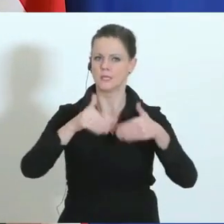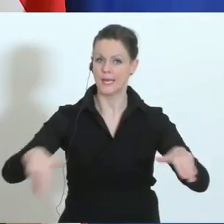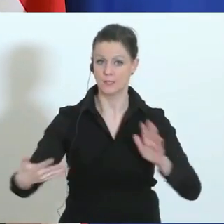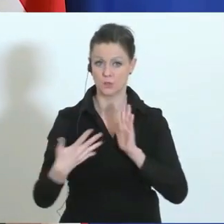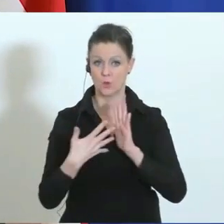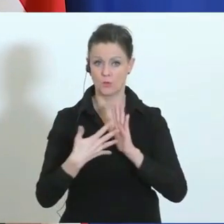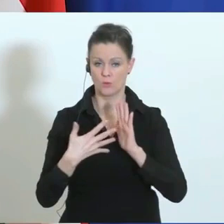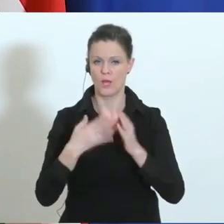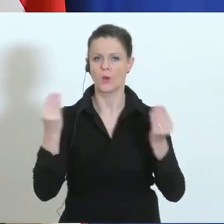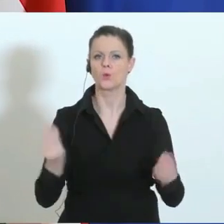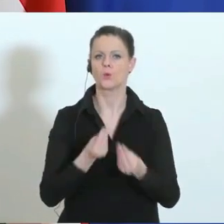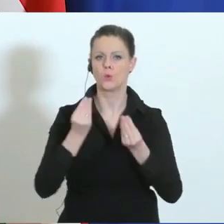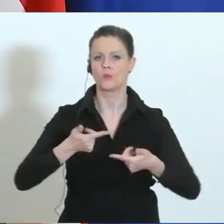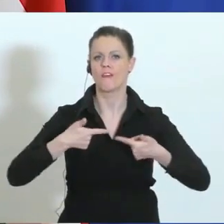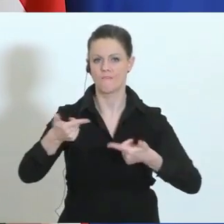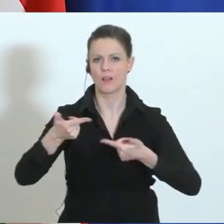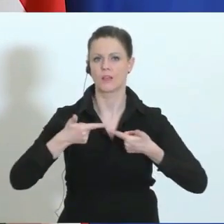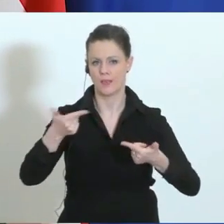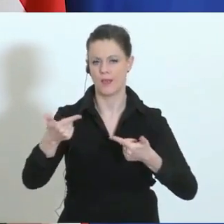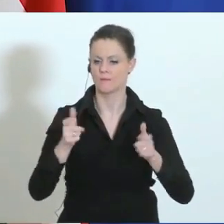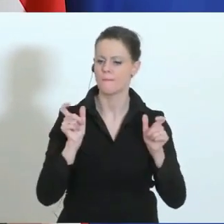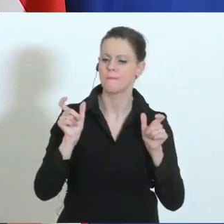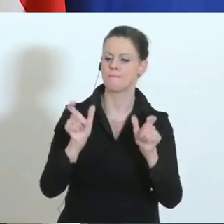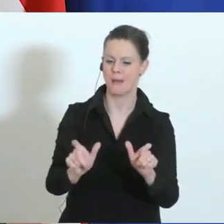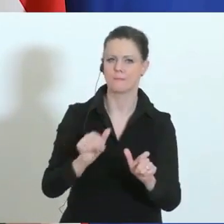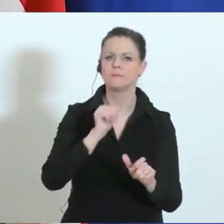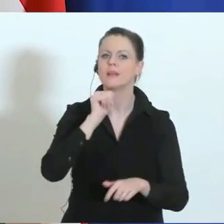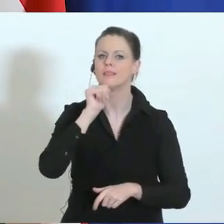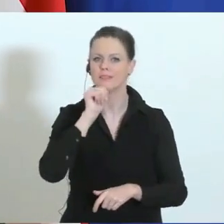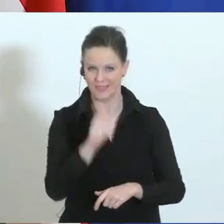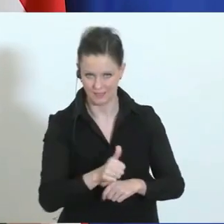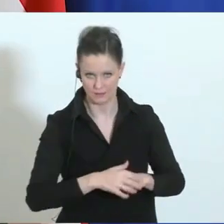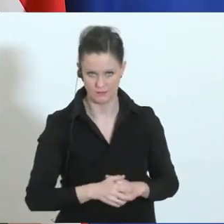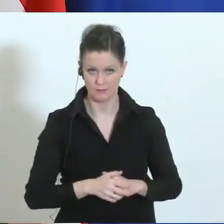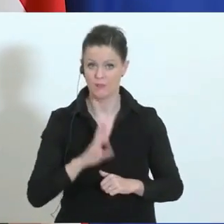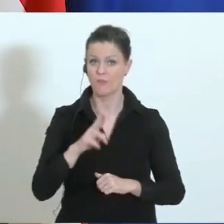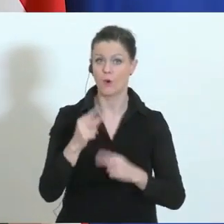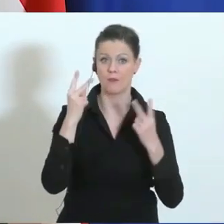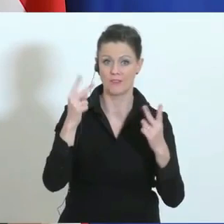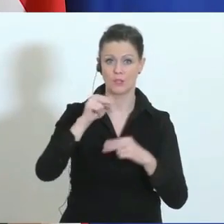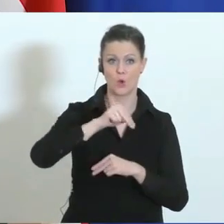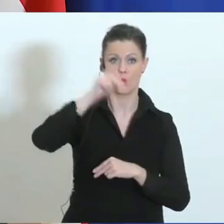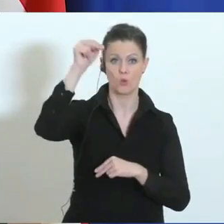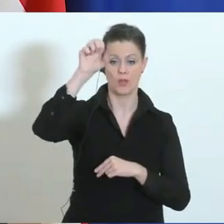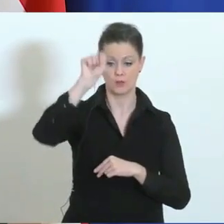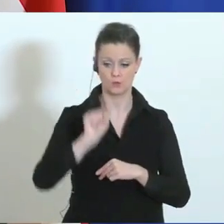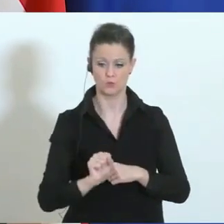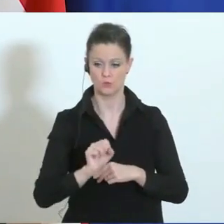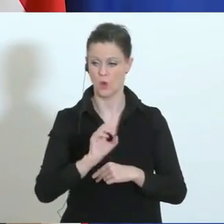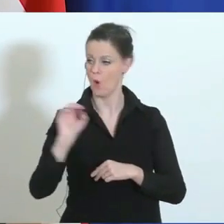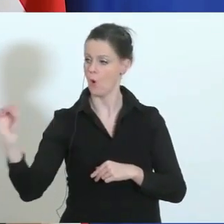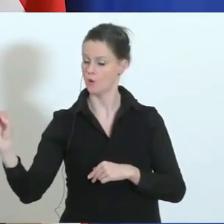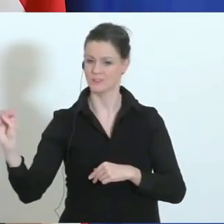der Güterverkehr nicht eingeschränkt wird. Warum ist das wichtig? Sowohl in der Nord-Süd-Verbindung als auch in der Ost-West